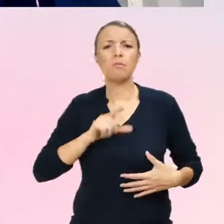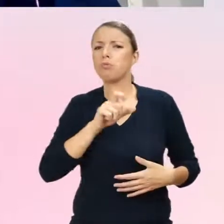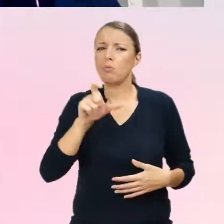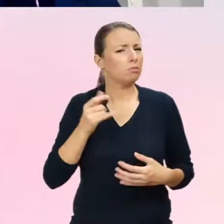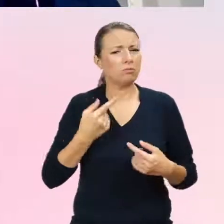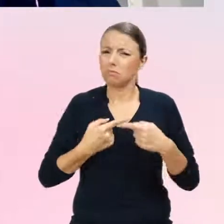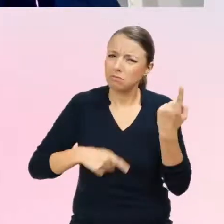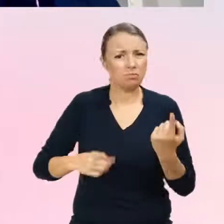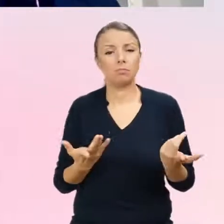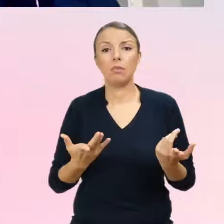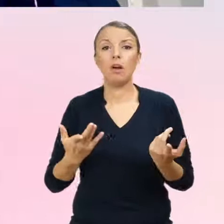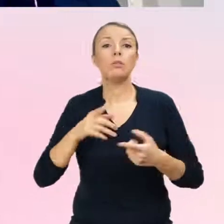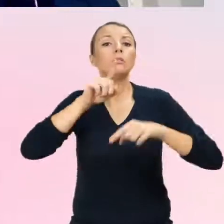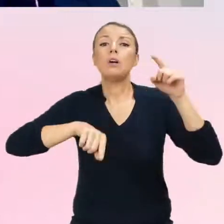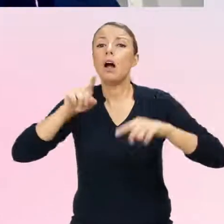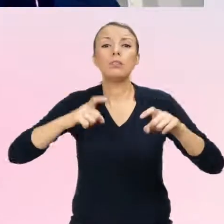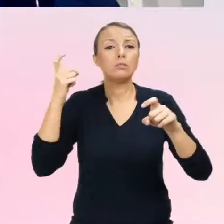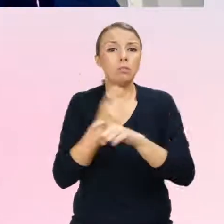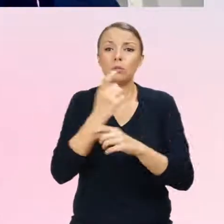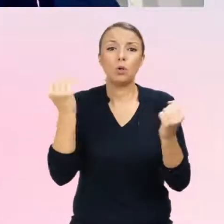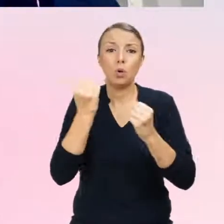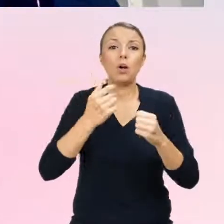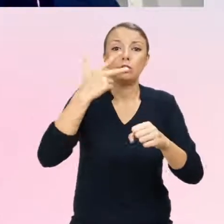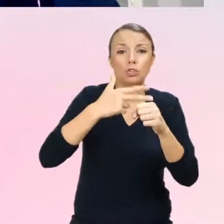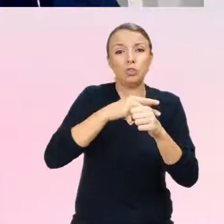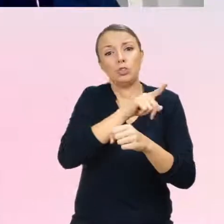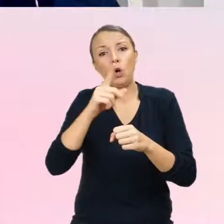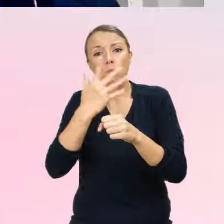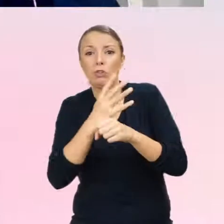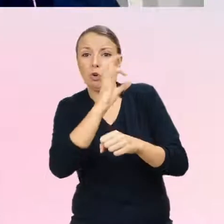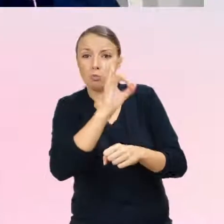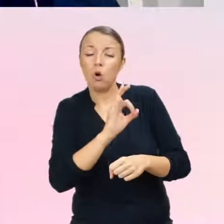kraju jest bardzo wysoka, bo wynosi od 30 do 50%.